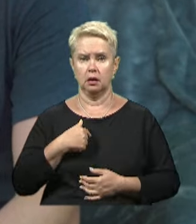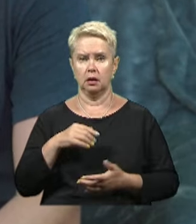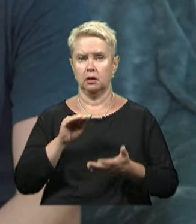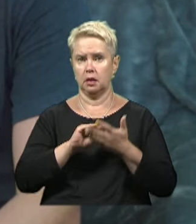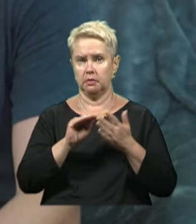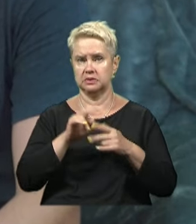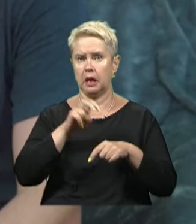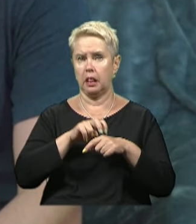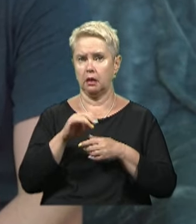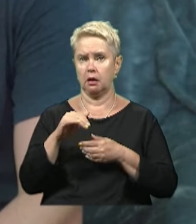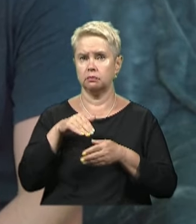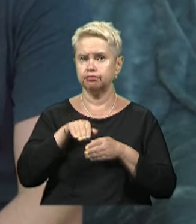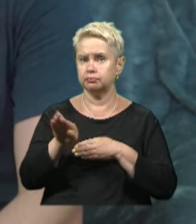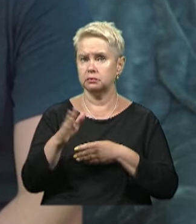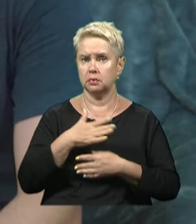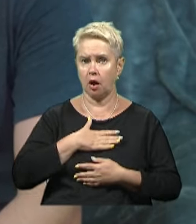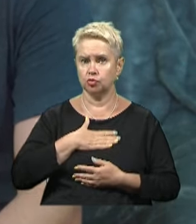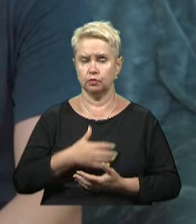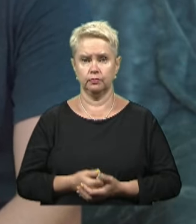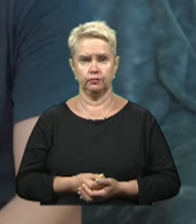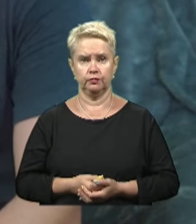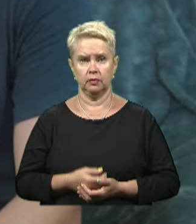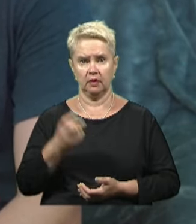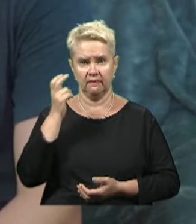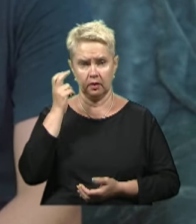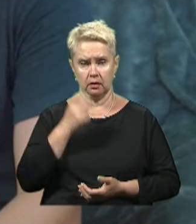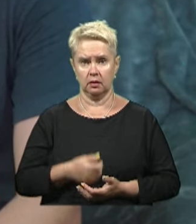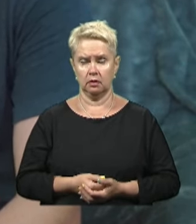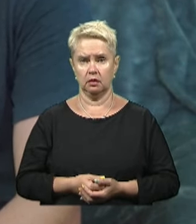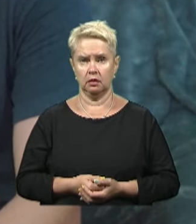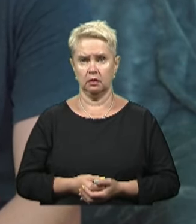також лікар нашому в Києві.